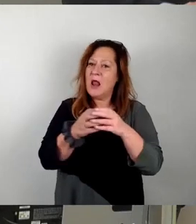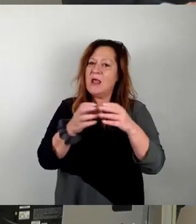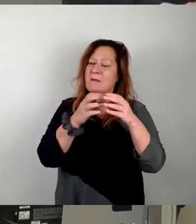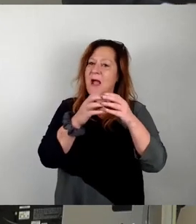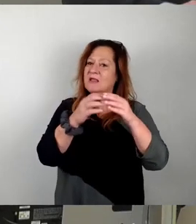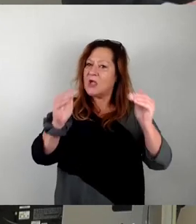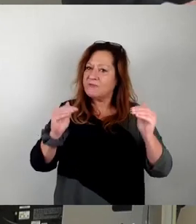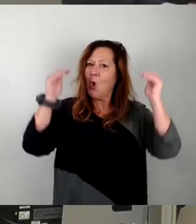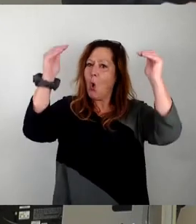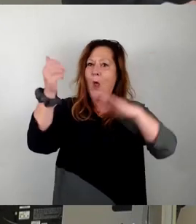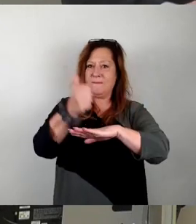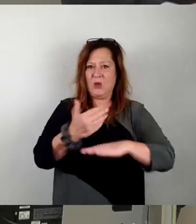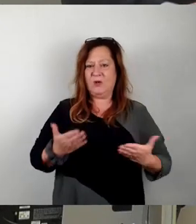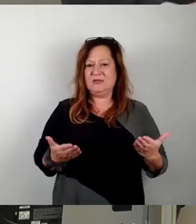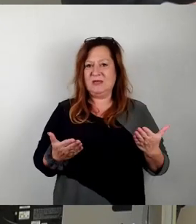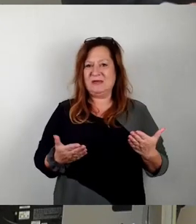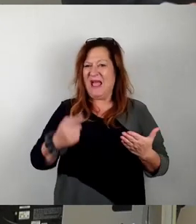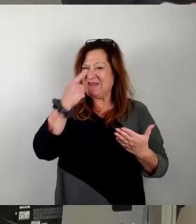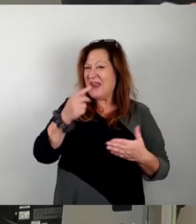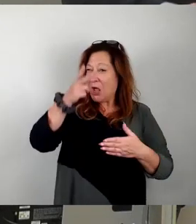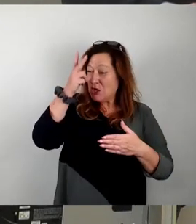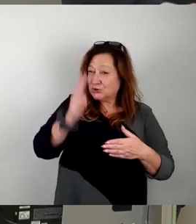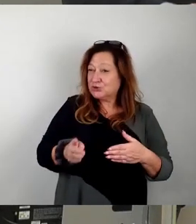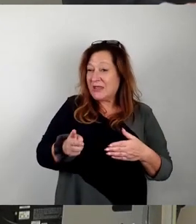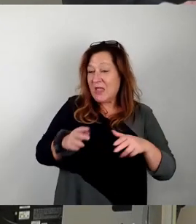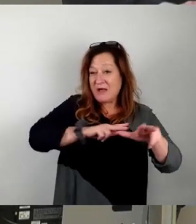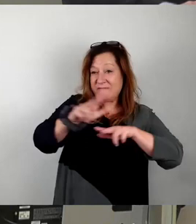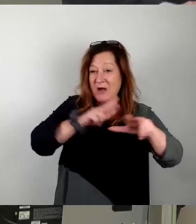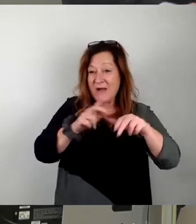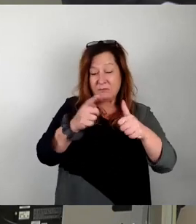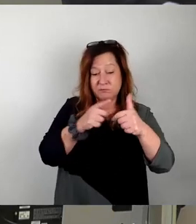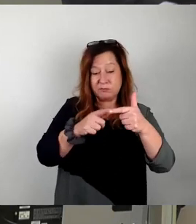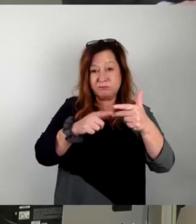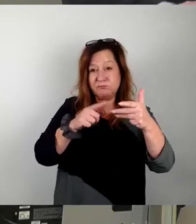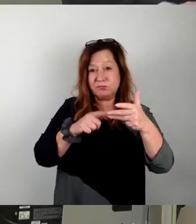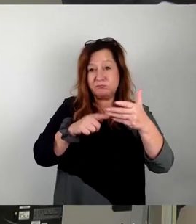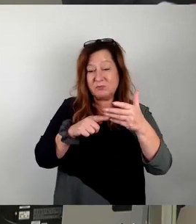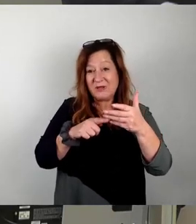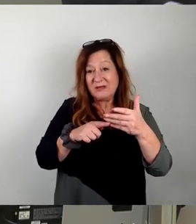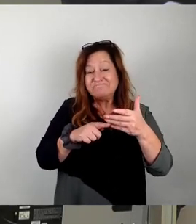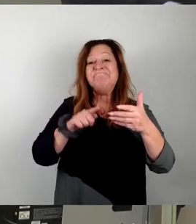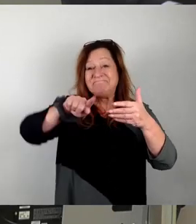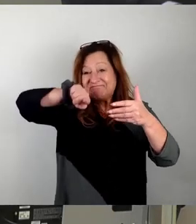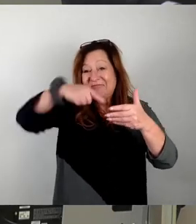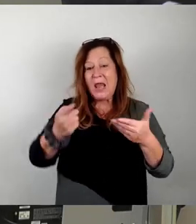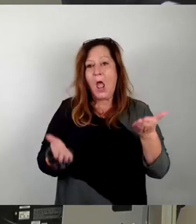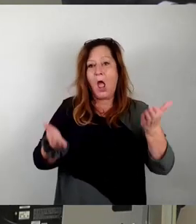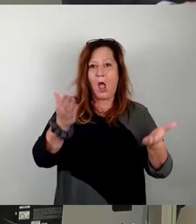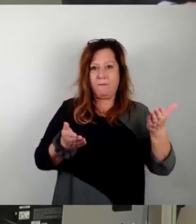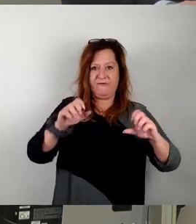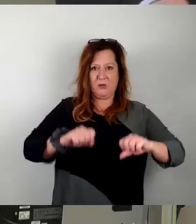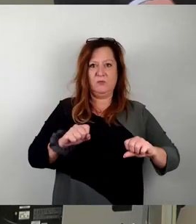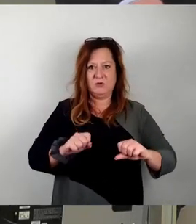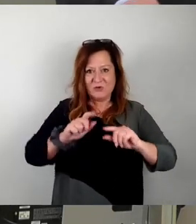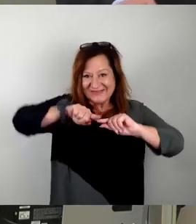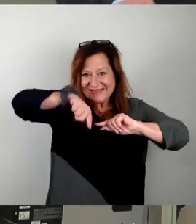Erst wenn die Stadtverwaltung diese Parameter für die Garagengemeinschaften erhoben hat, ist eine Abwägung überhaupt erst möglich. Erst dann kann sich der